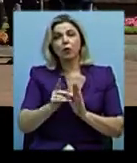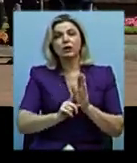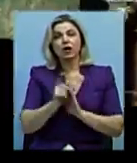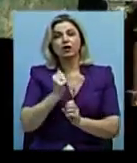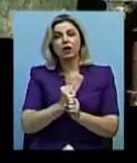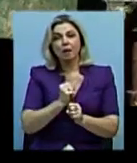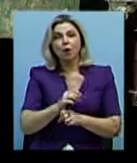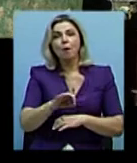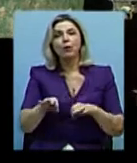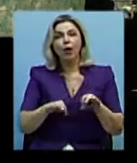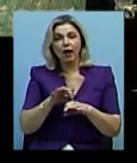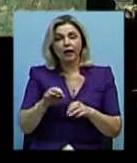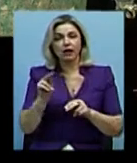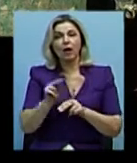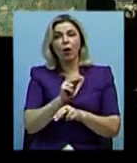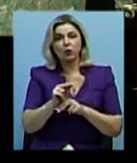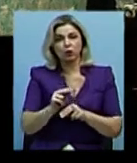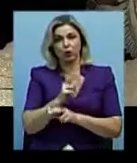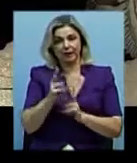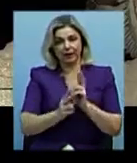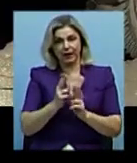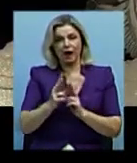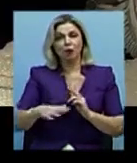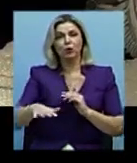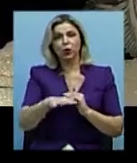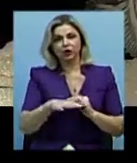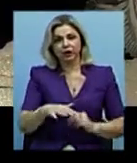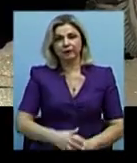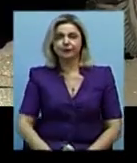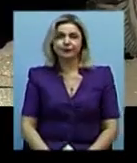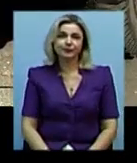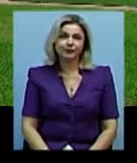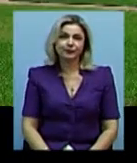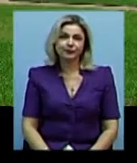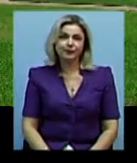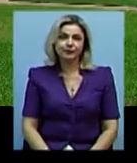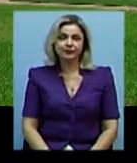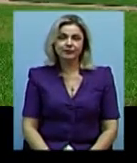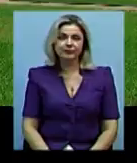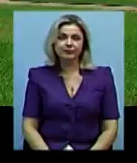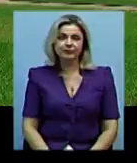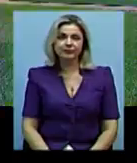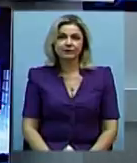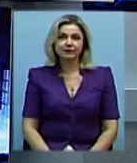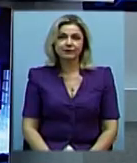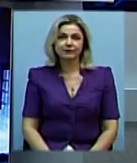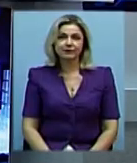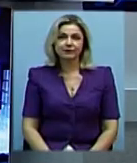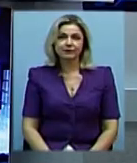роботу над проєктом реконструкції Соборної площі. Вікторія Андрушків, Андрій Заворотній, телевізійні новини Миколаївщини.